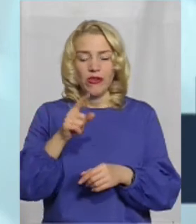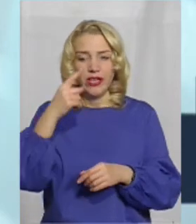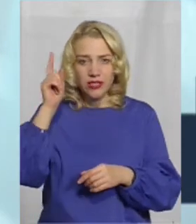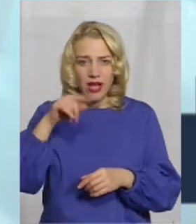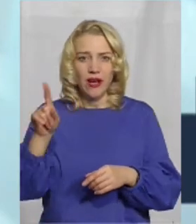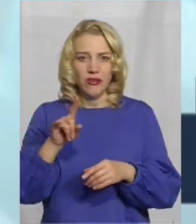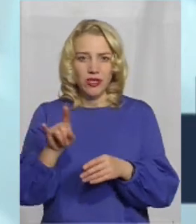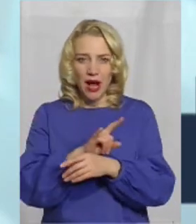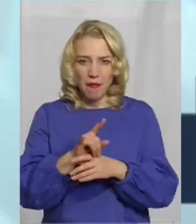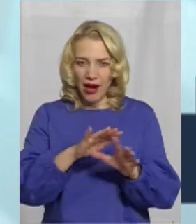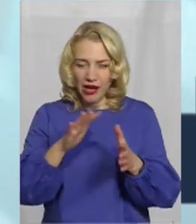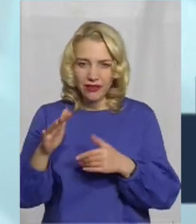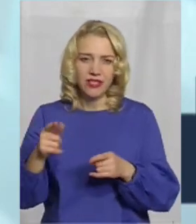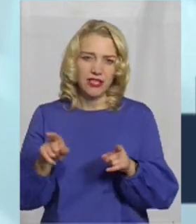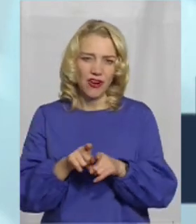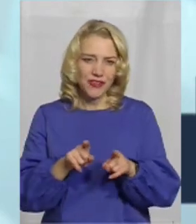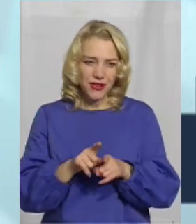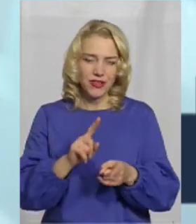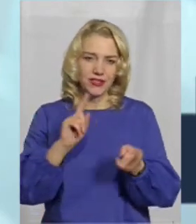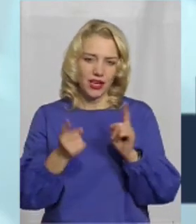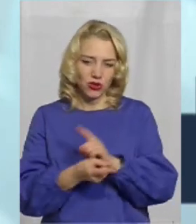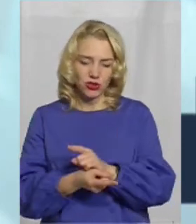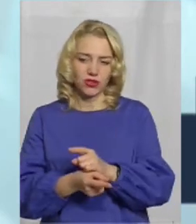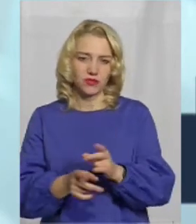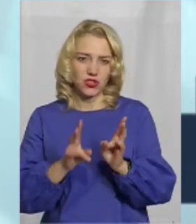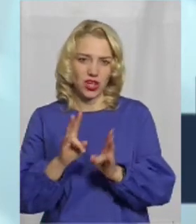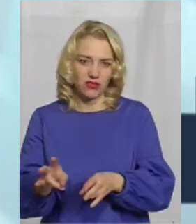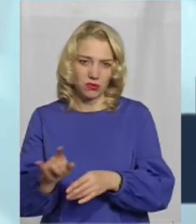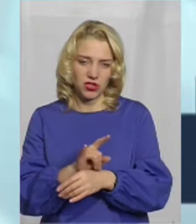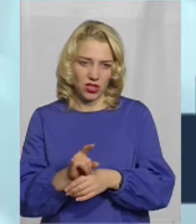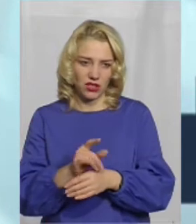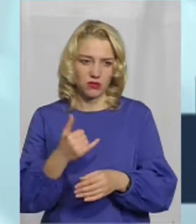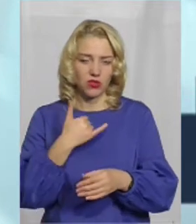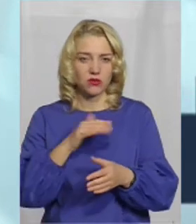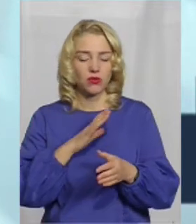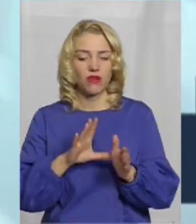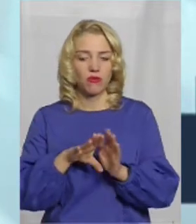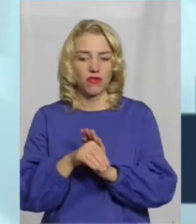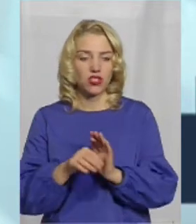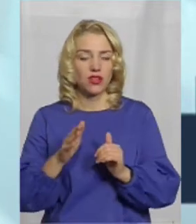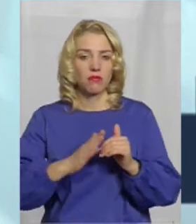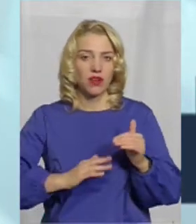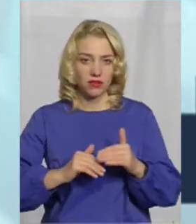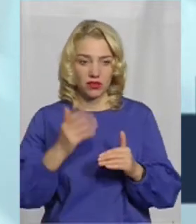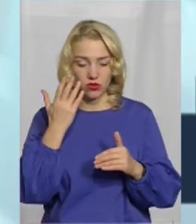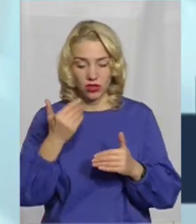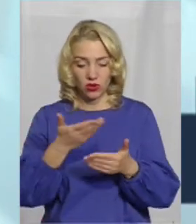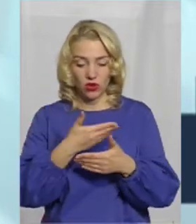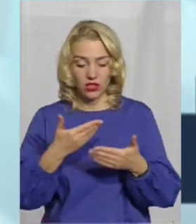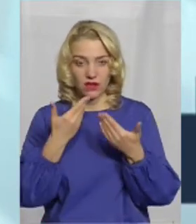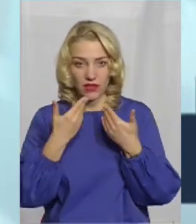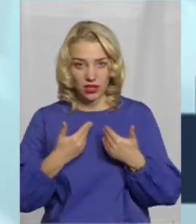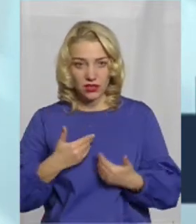про випадки шахрайства, вони все-таки стають жертвами шахраїв. У нас певний час була така запроваджена практика, коли до нас зверталися